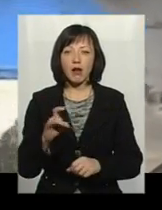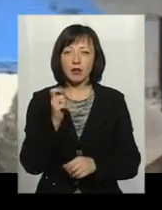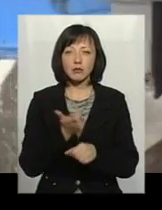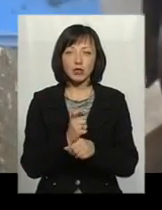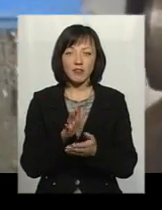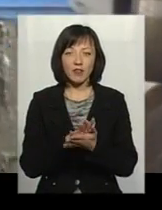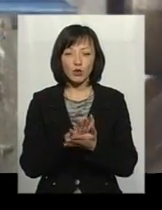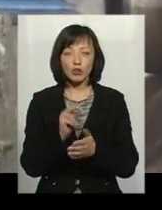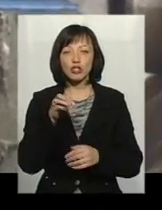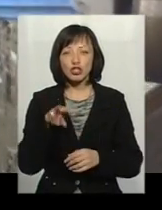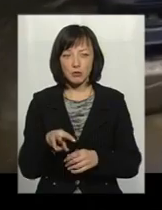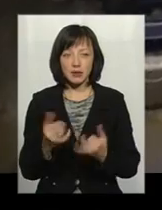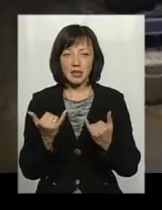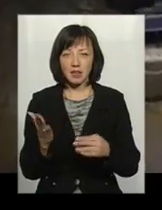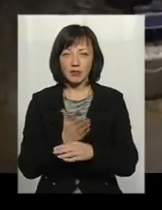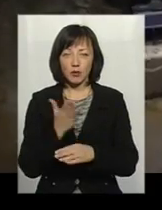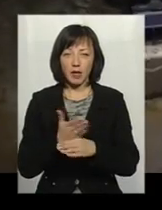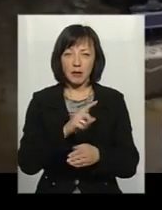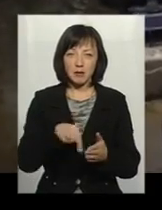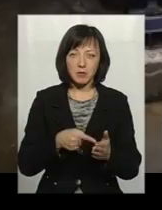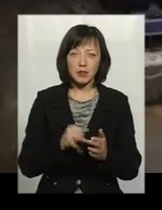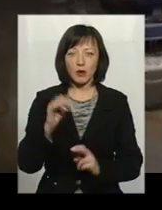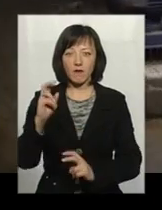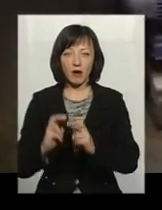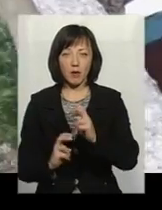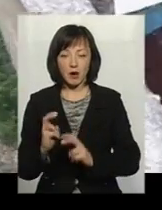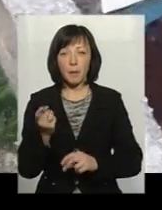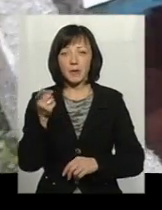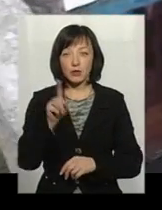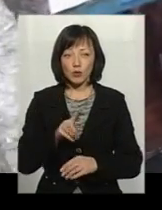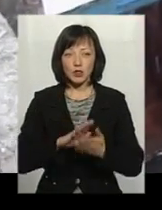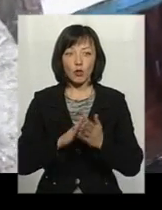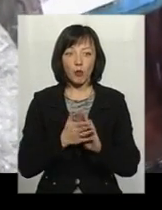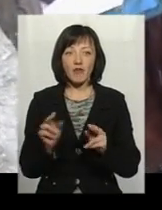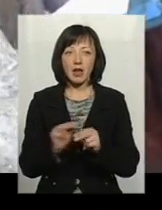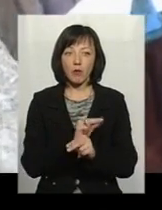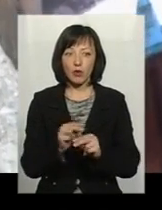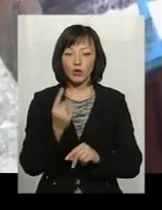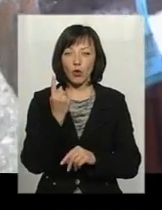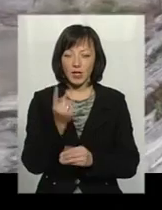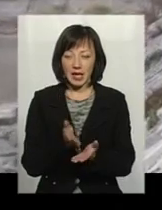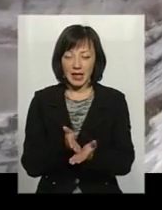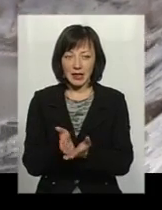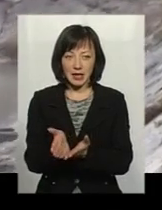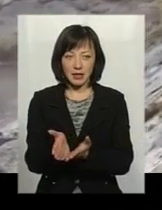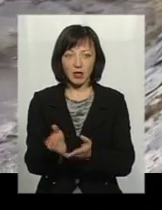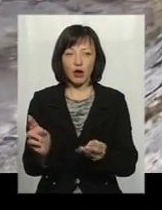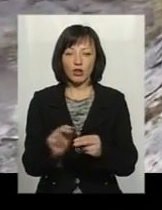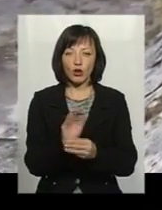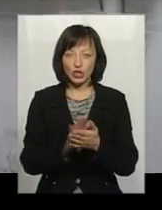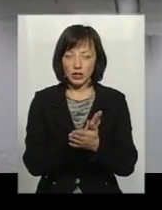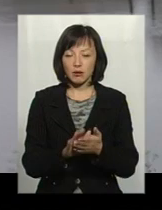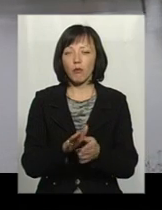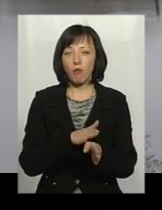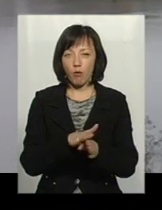відходів, ніж наразі виробляють і місто, і фабрика. При цьому за умови ремонту однієї нитки очисних її повністю